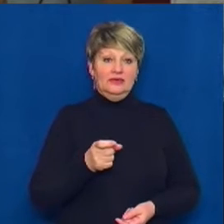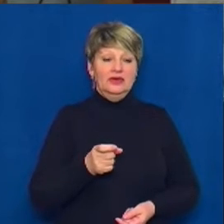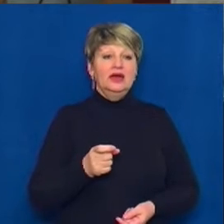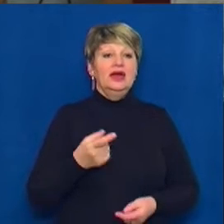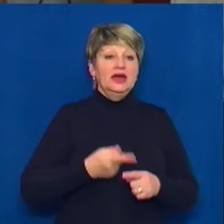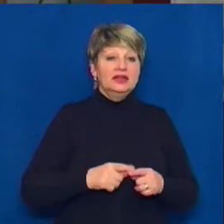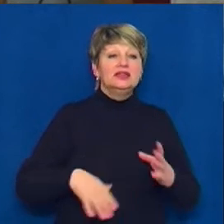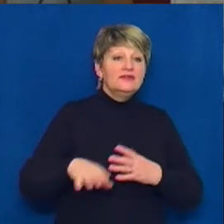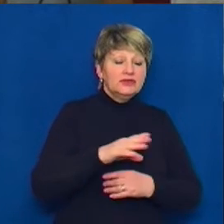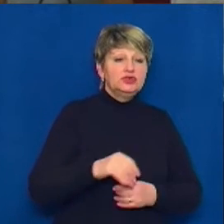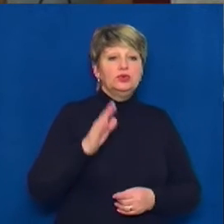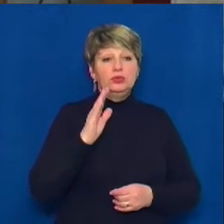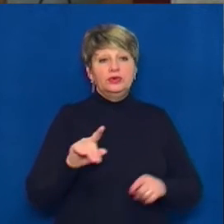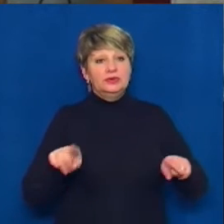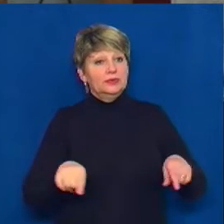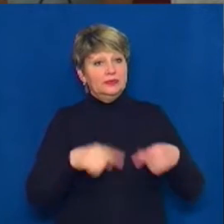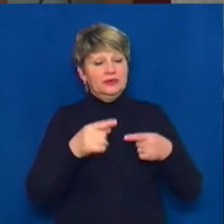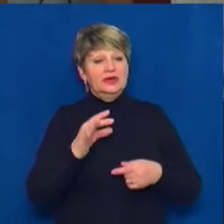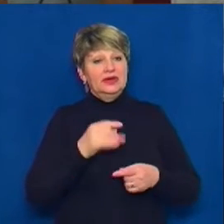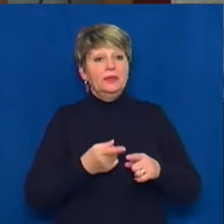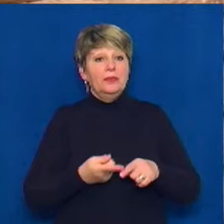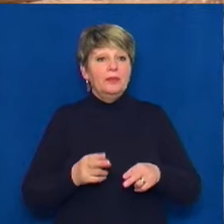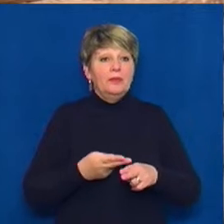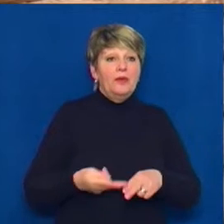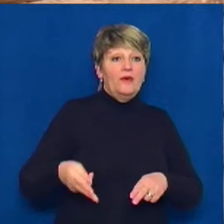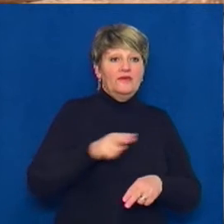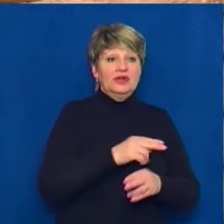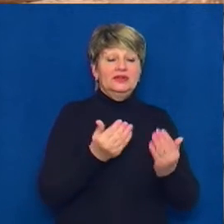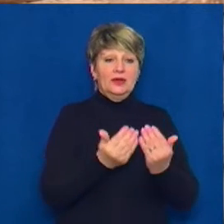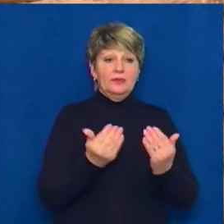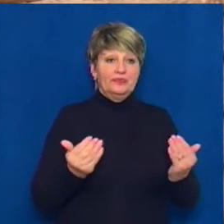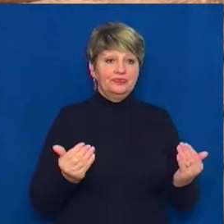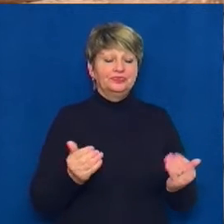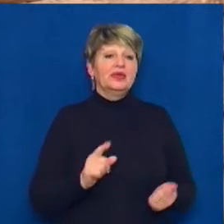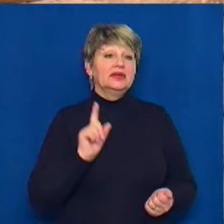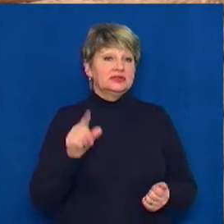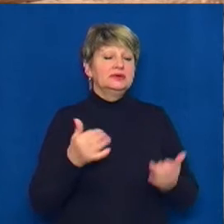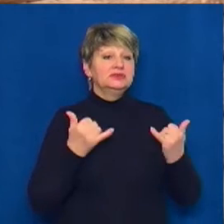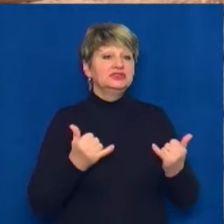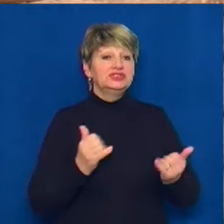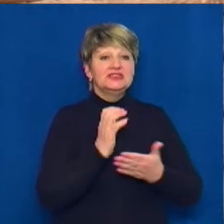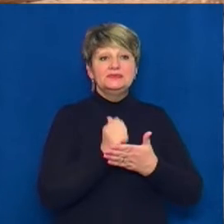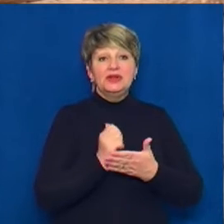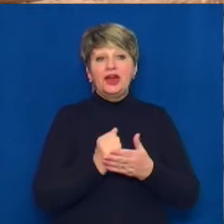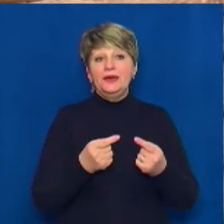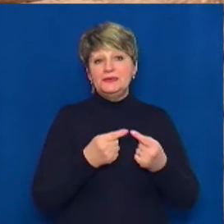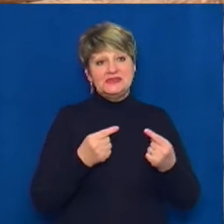Це все буде реставровано та повернуто в цей музей. В музеї зберігаються експонати, які